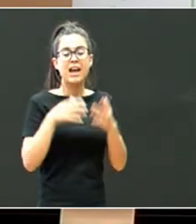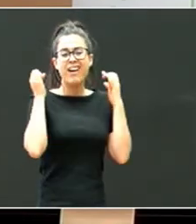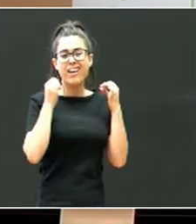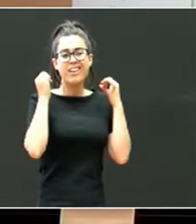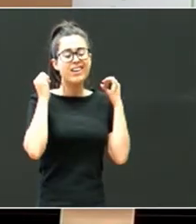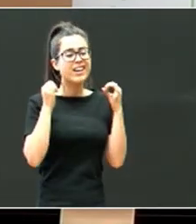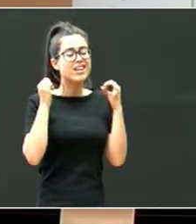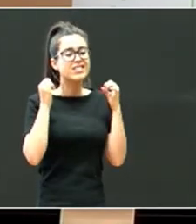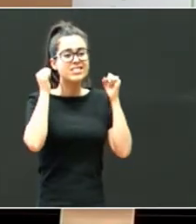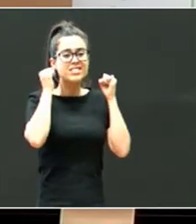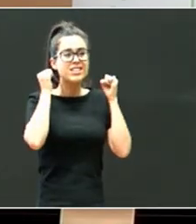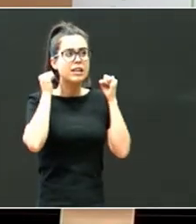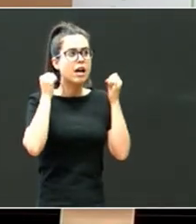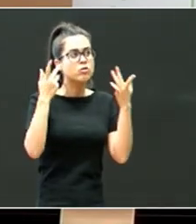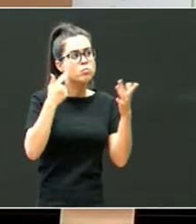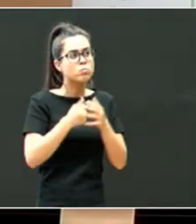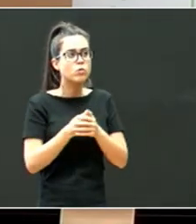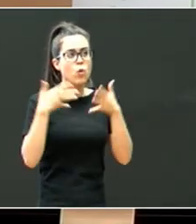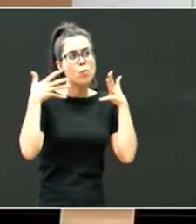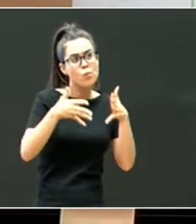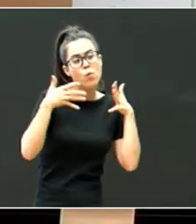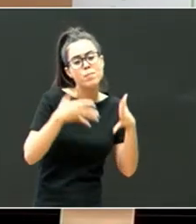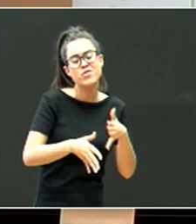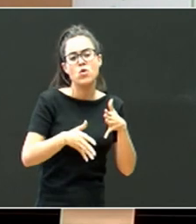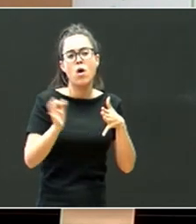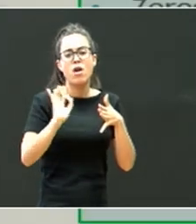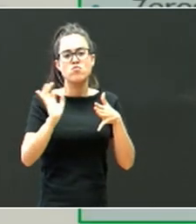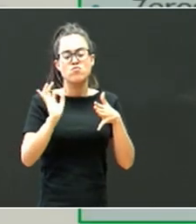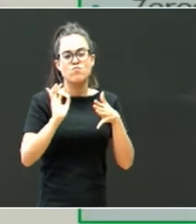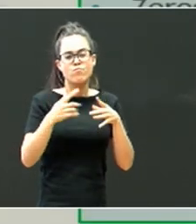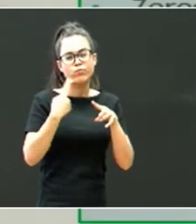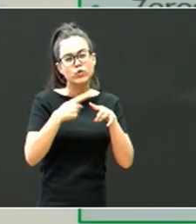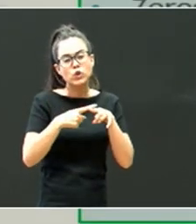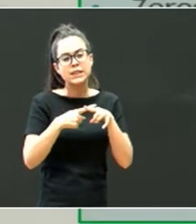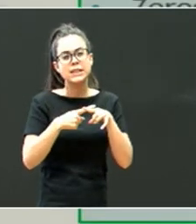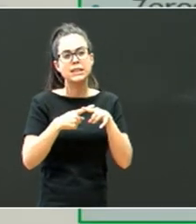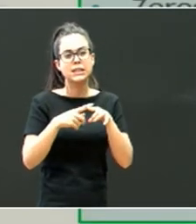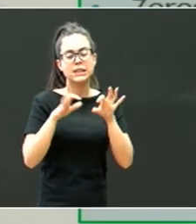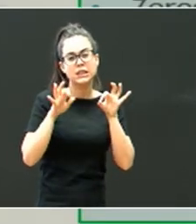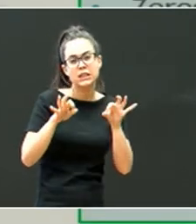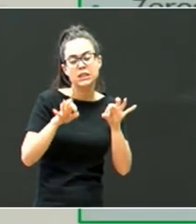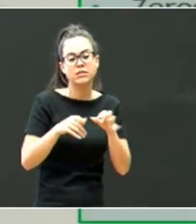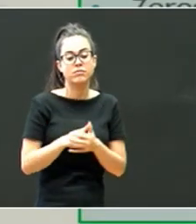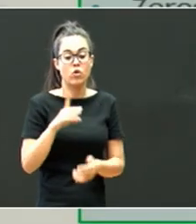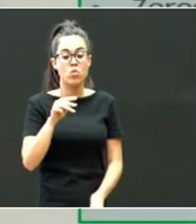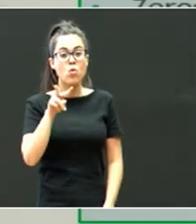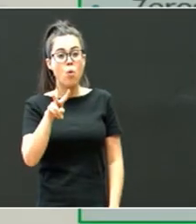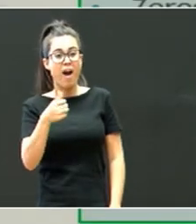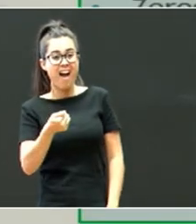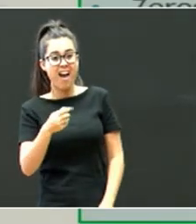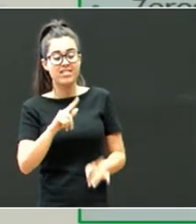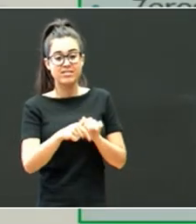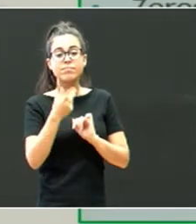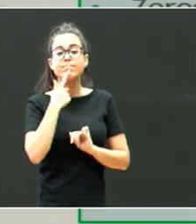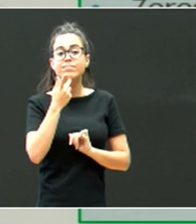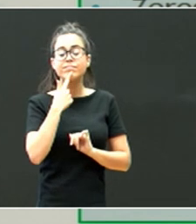gomendio batzuk, klabe batzuk, hainbat gauza, duaren ikuspuntutik, berak esaten zuen bezala,